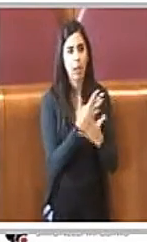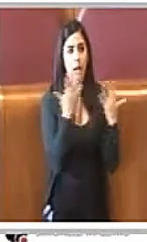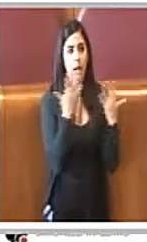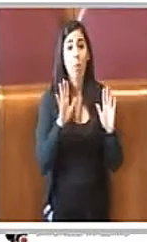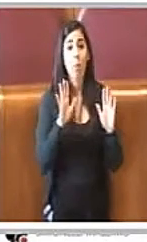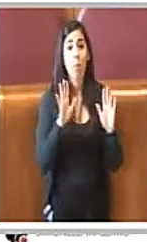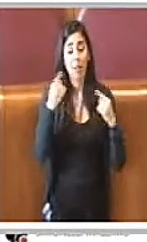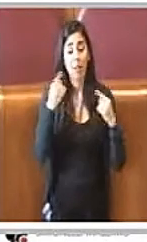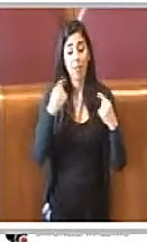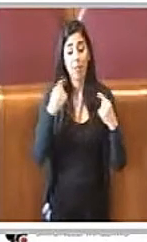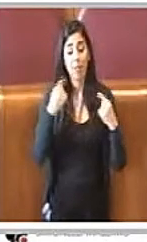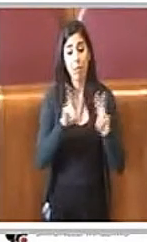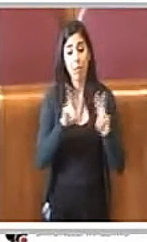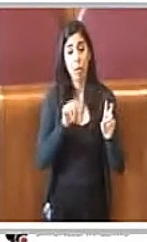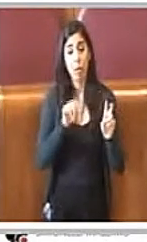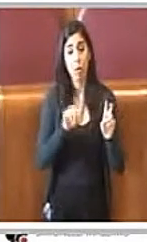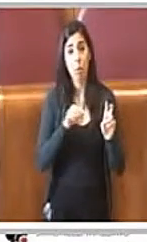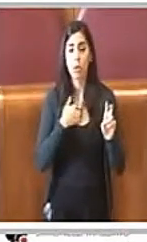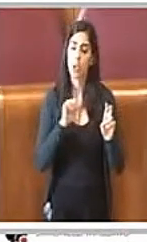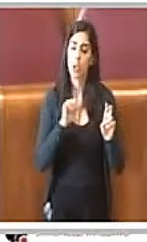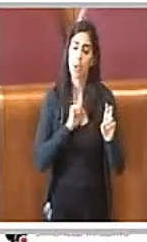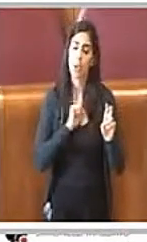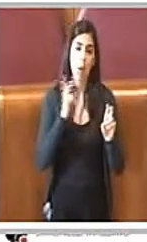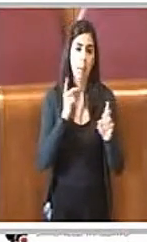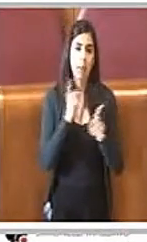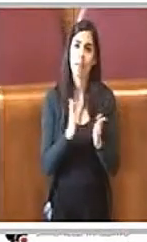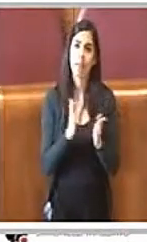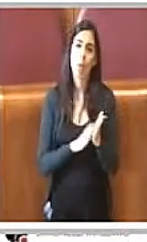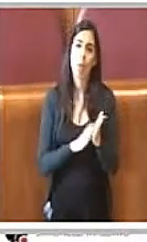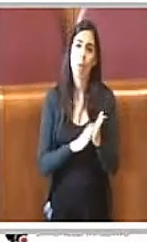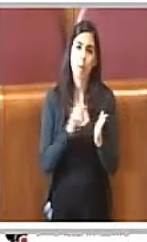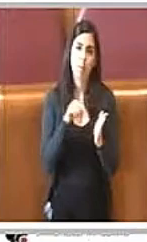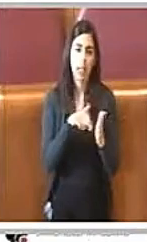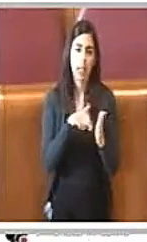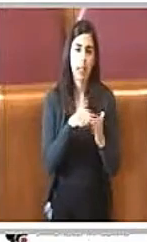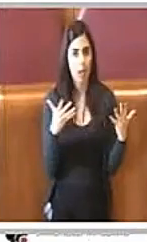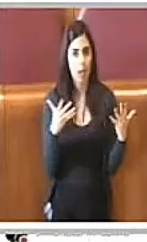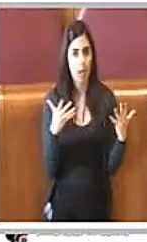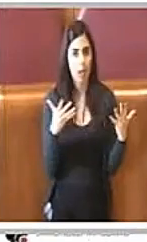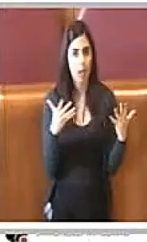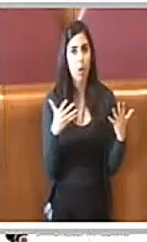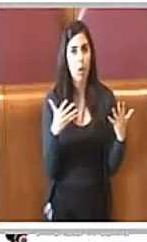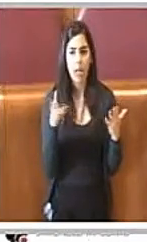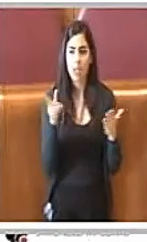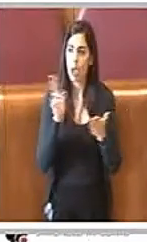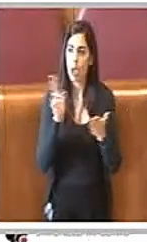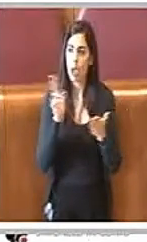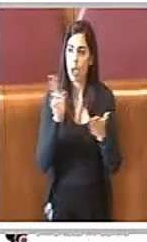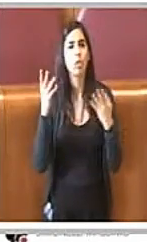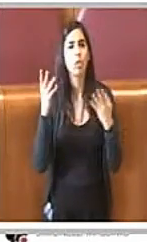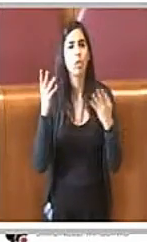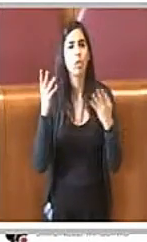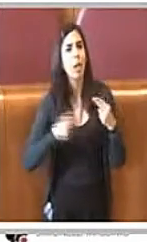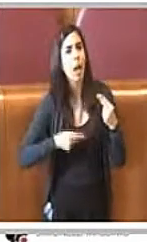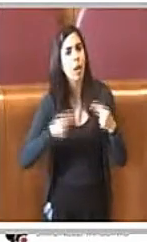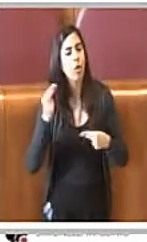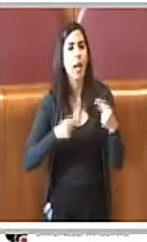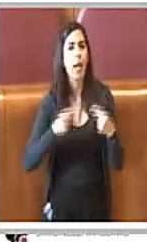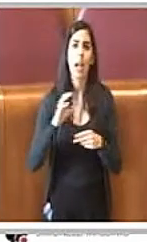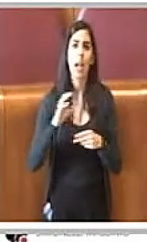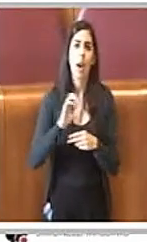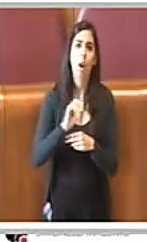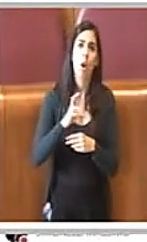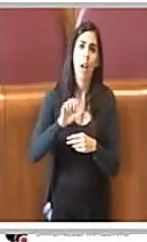però su questo invece penso vadano fatti i complimenti a questa maggioranza, agli uffici, alla ragioneria, all